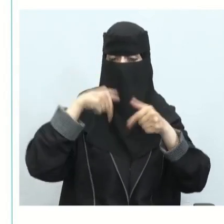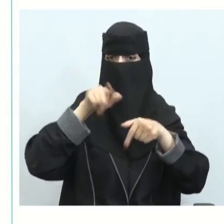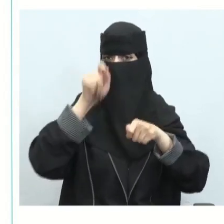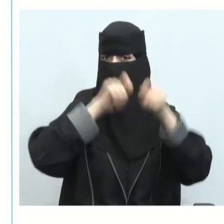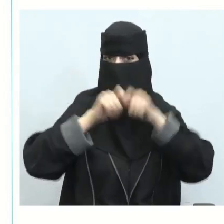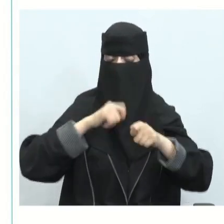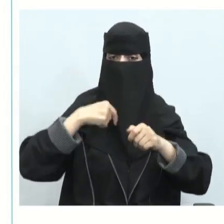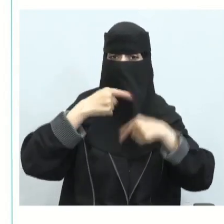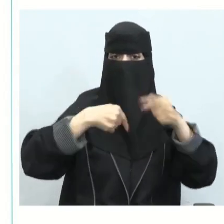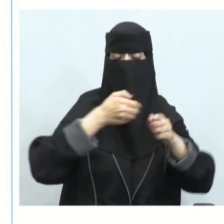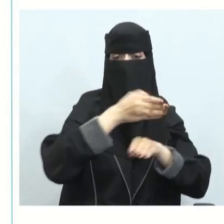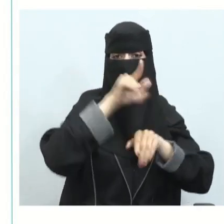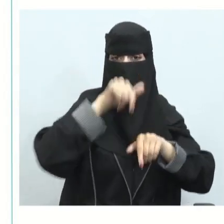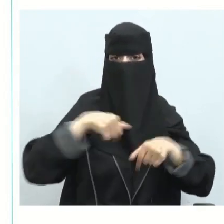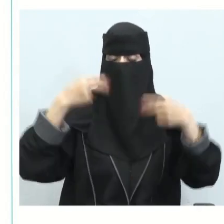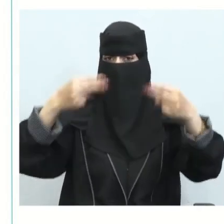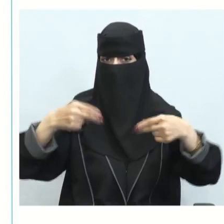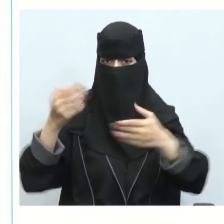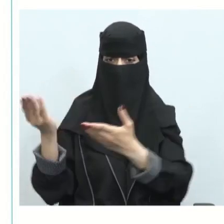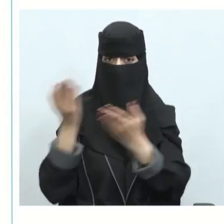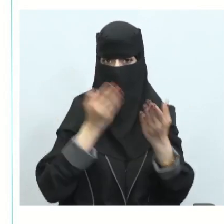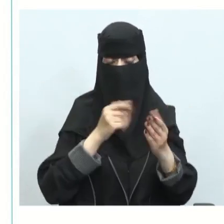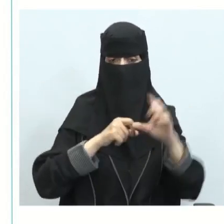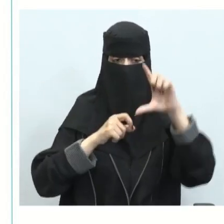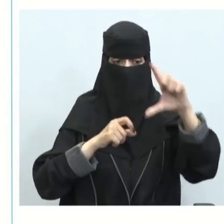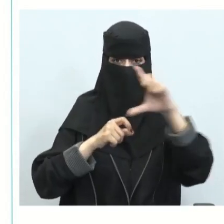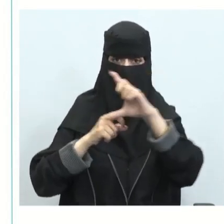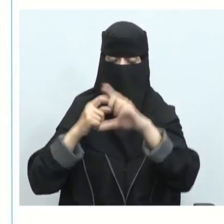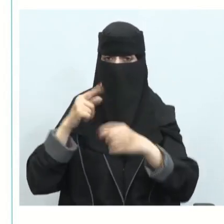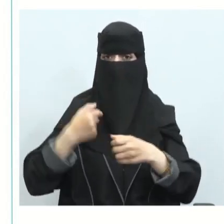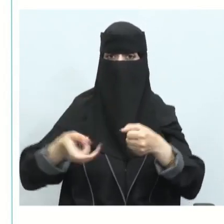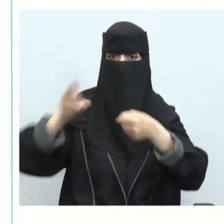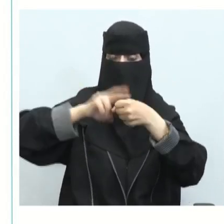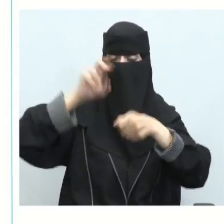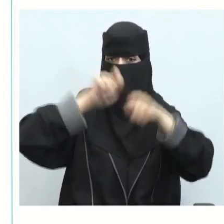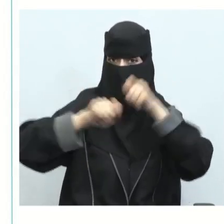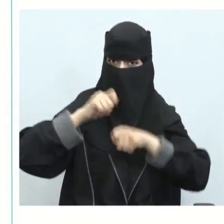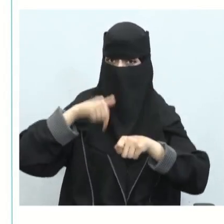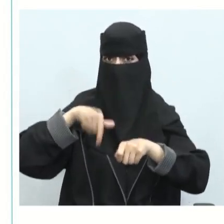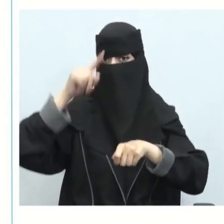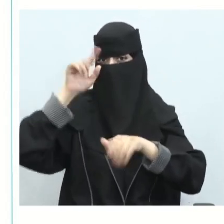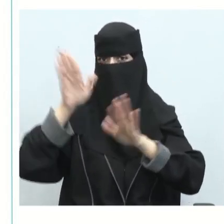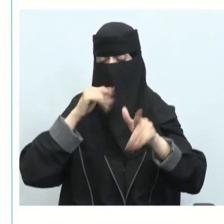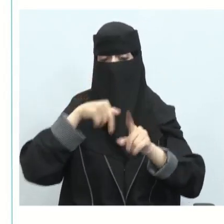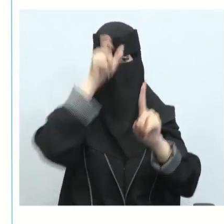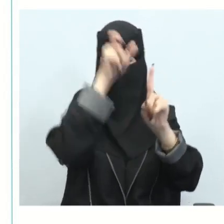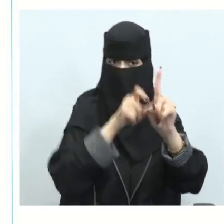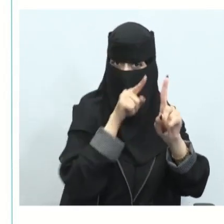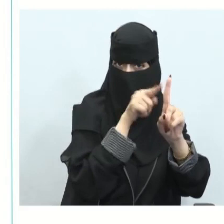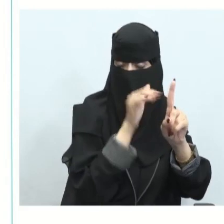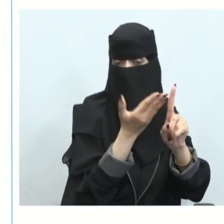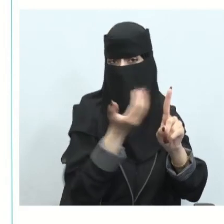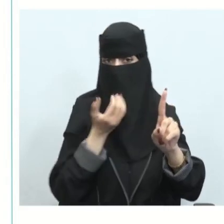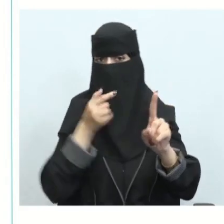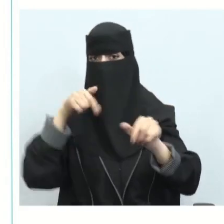غير مستدام فإن الفعالية تشجع الزائر على إحضار زجاجات المياه القابلة لعادة الاستخدام مثلا كل زائر قد يحضر